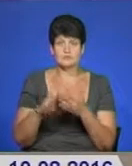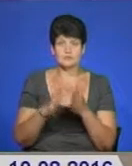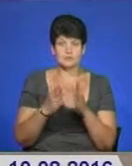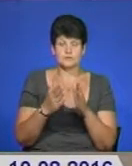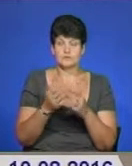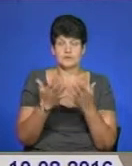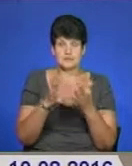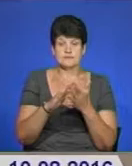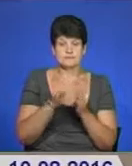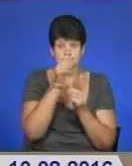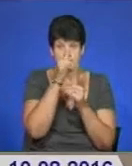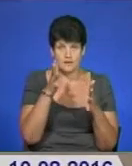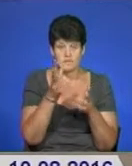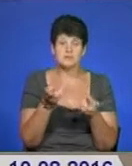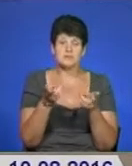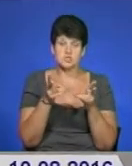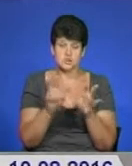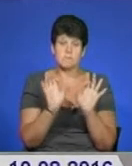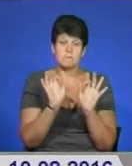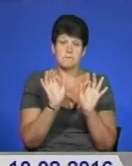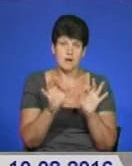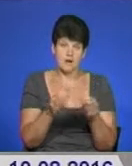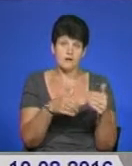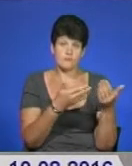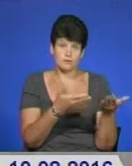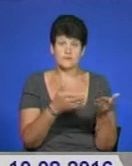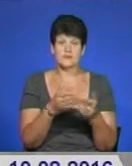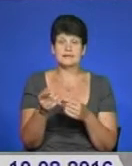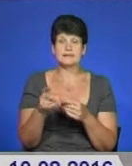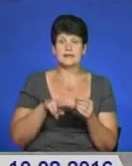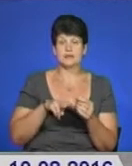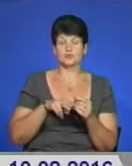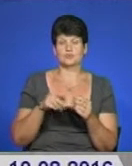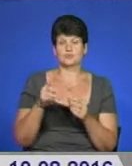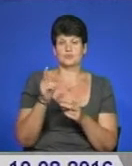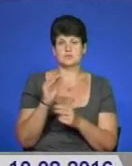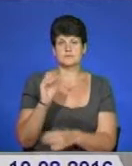Але ми залишаємо за собою надати право прокоментувати ситуацію директору Тернопількомсервісу. за перегляд!